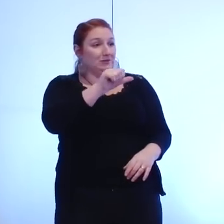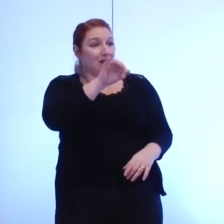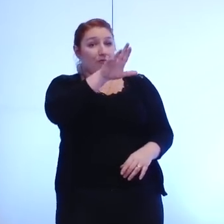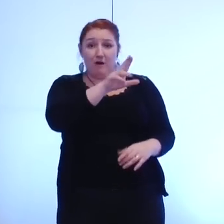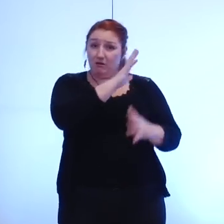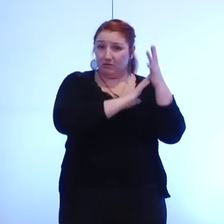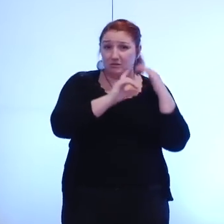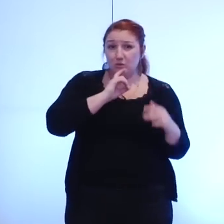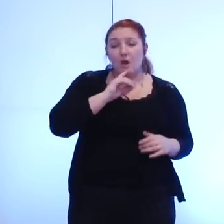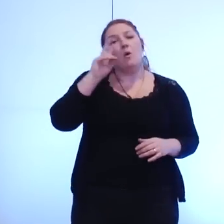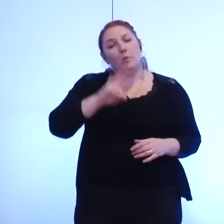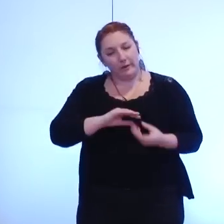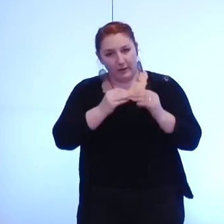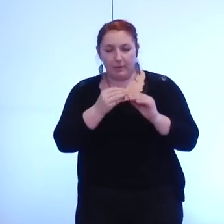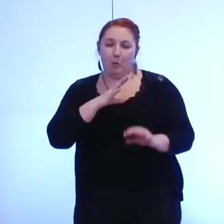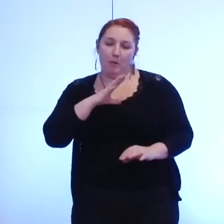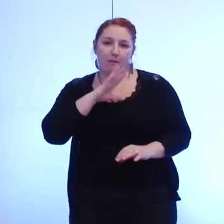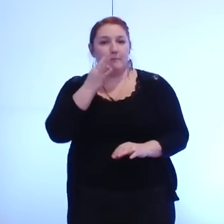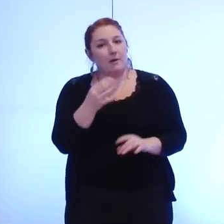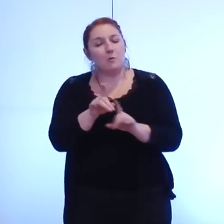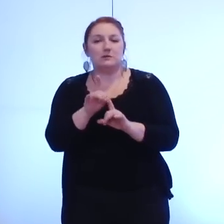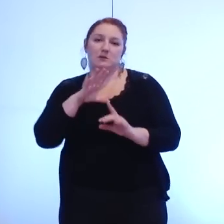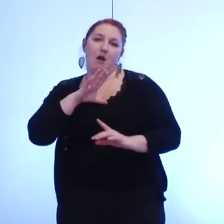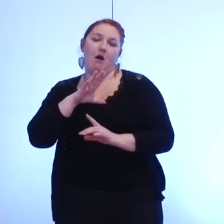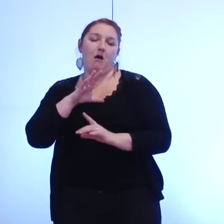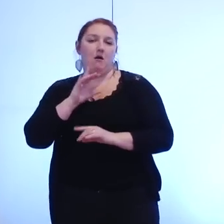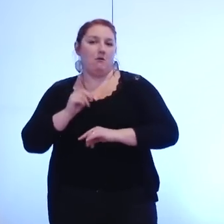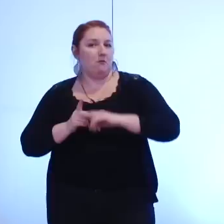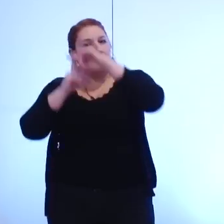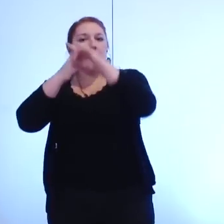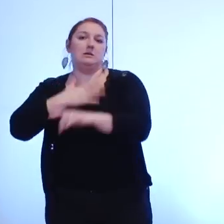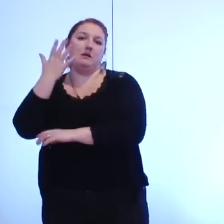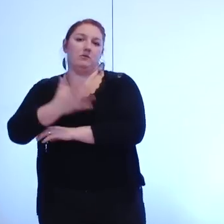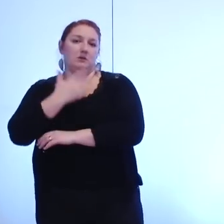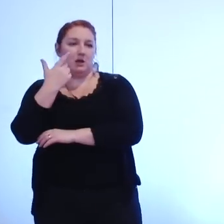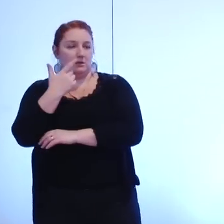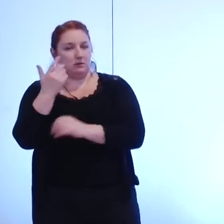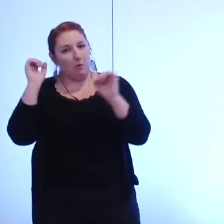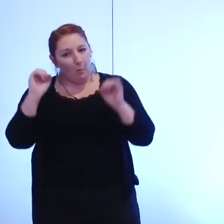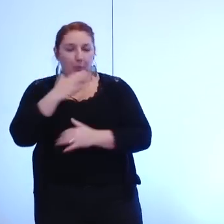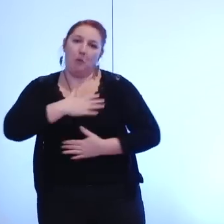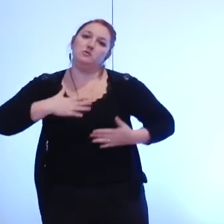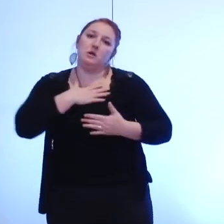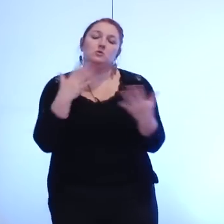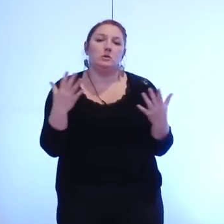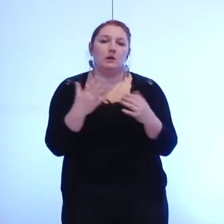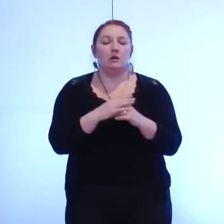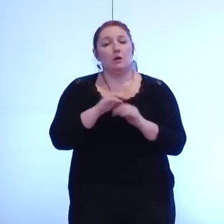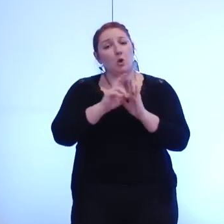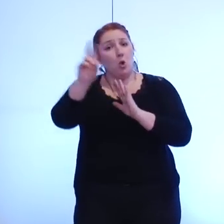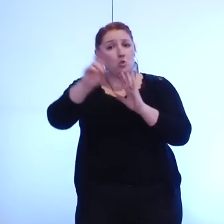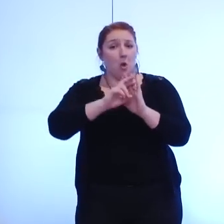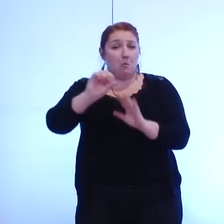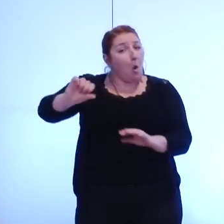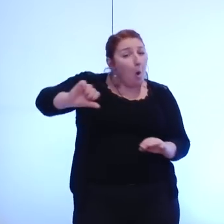tournons-nous résolument vers les opportunités Grenoble est la onzième ère